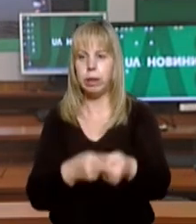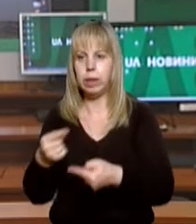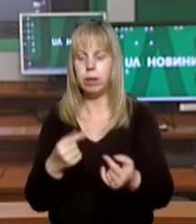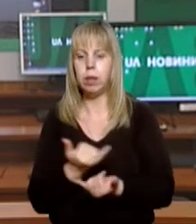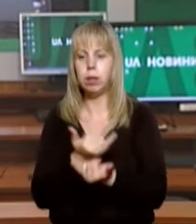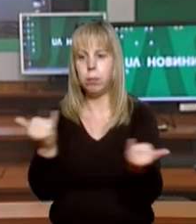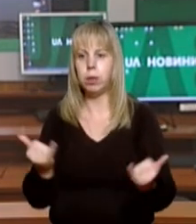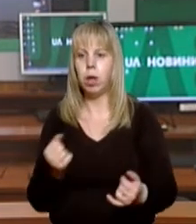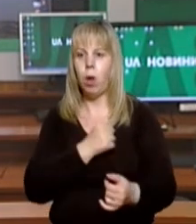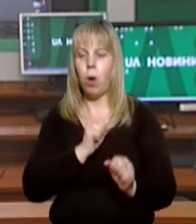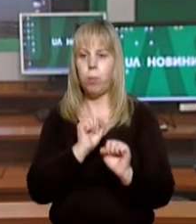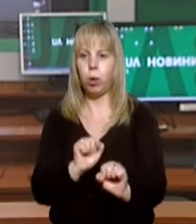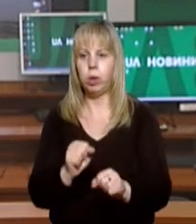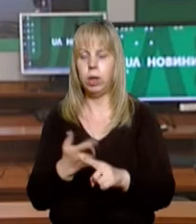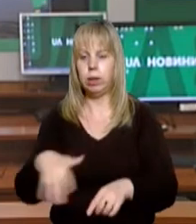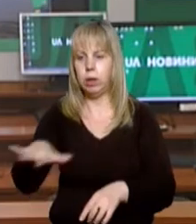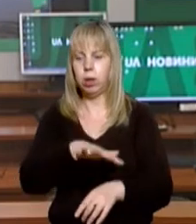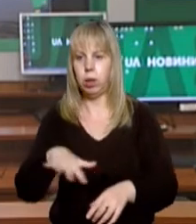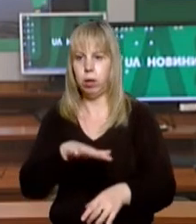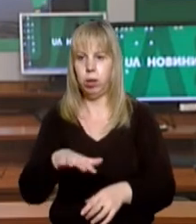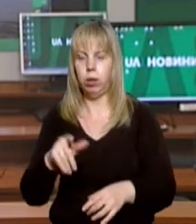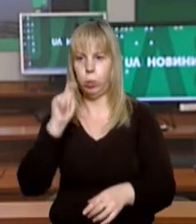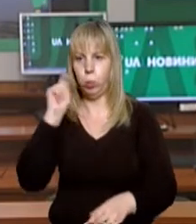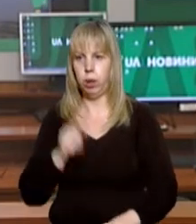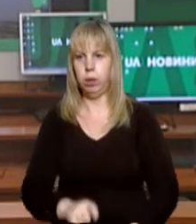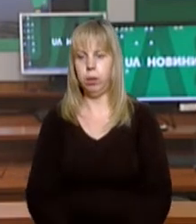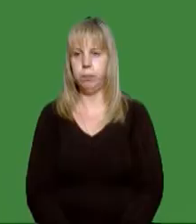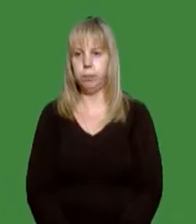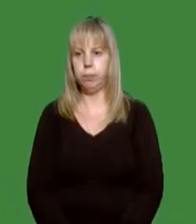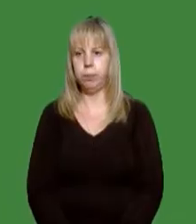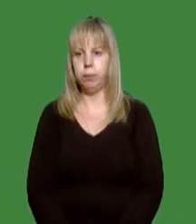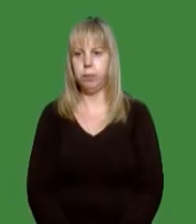забезпечення обороноздатності і територіальної цілісності України.